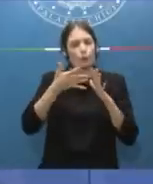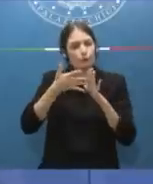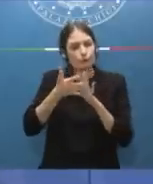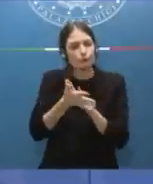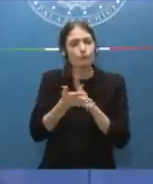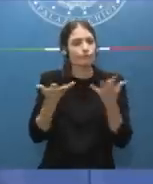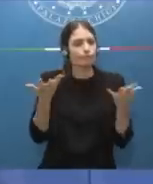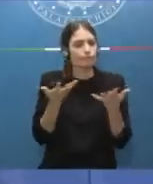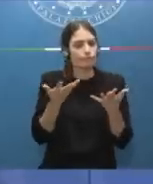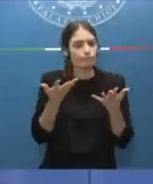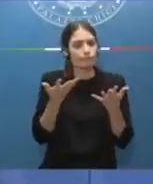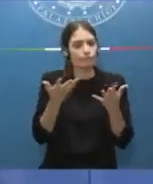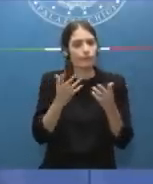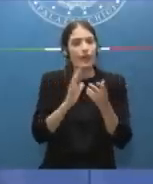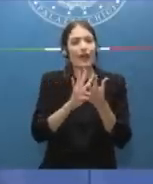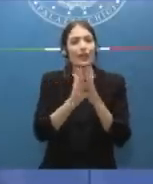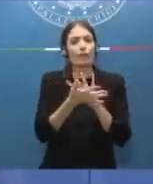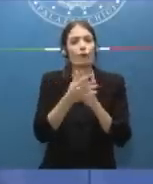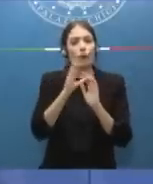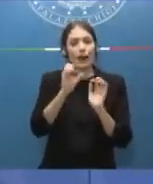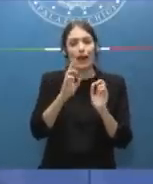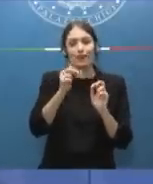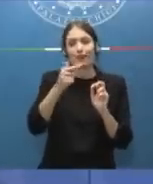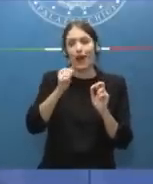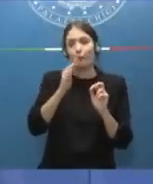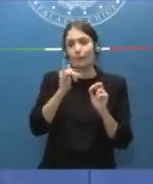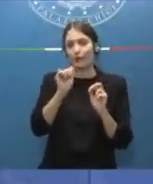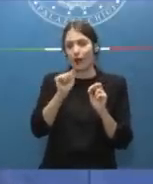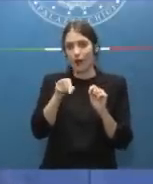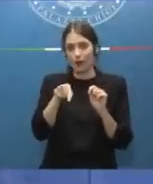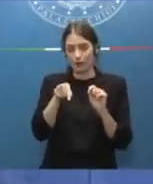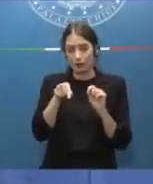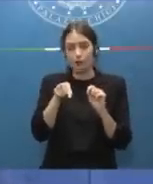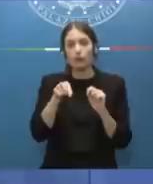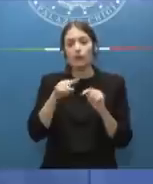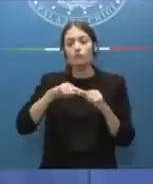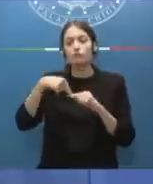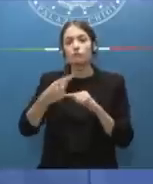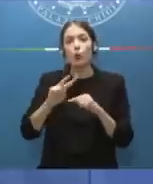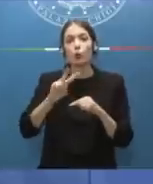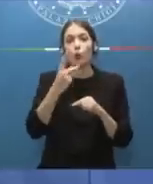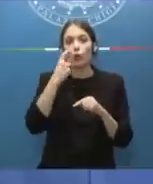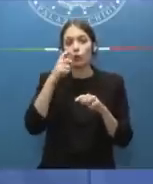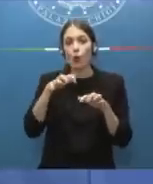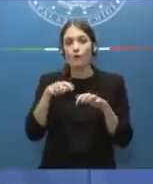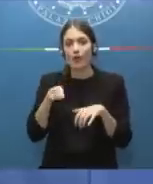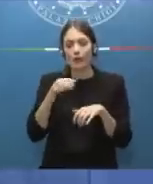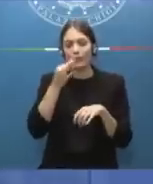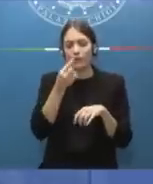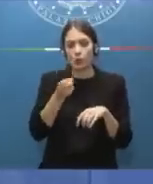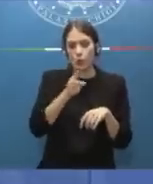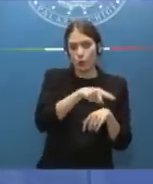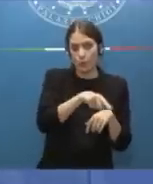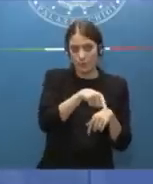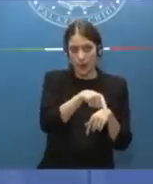riforma Cartabia. Il prossimo 2 novembre, quindi dopo domani,